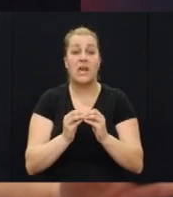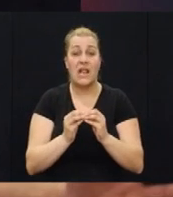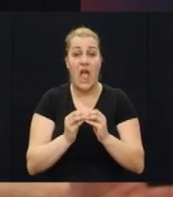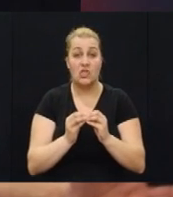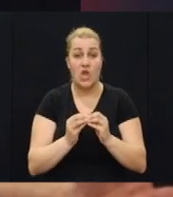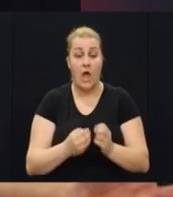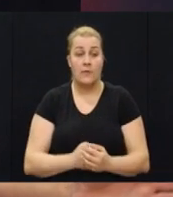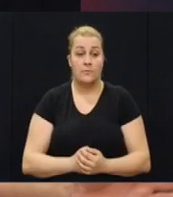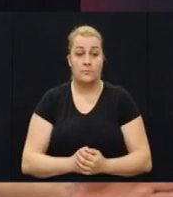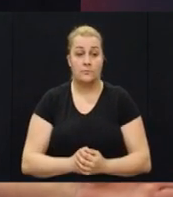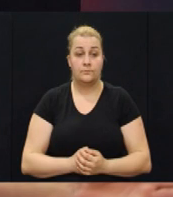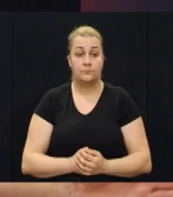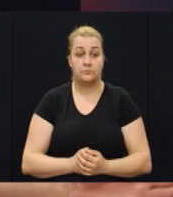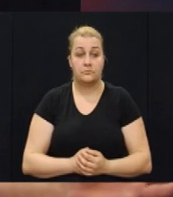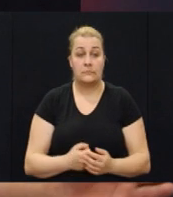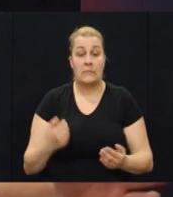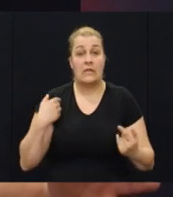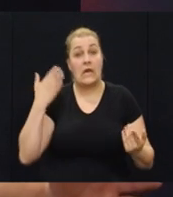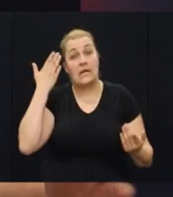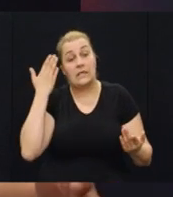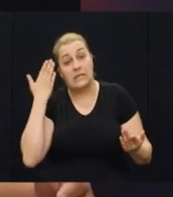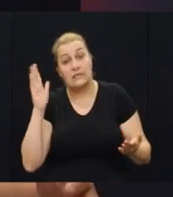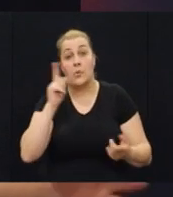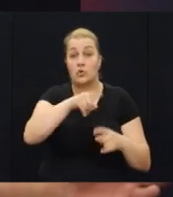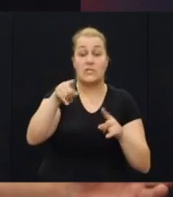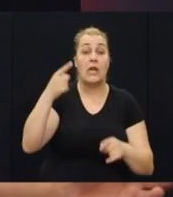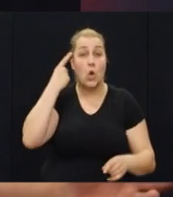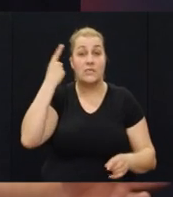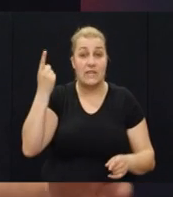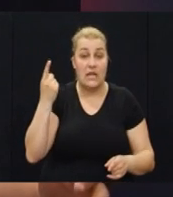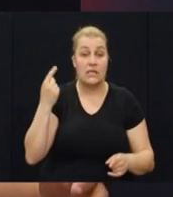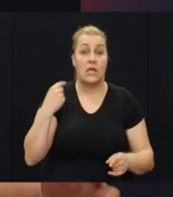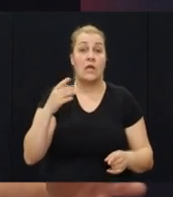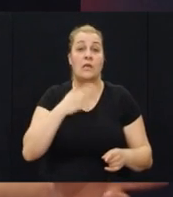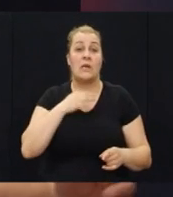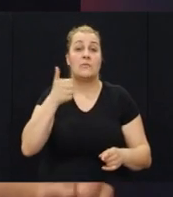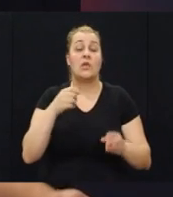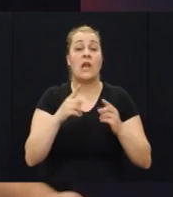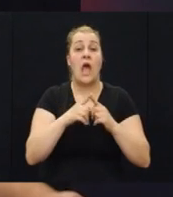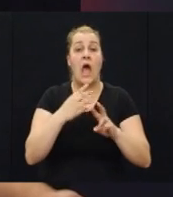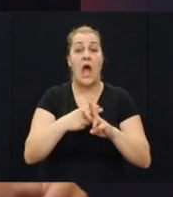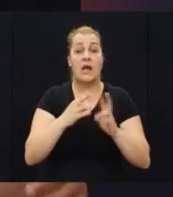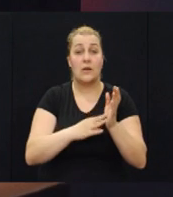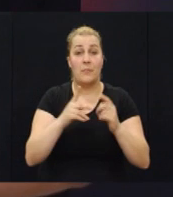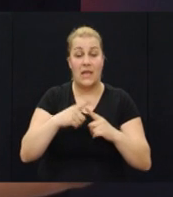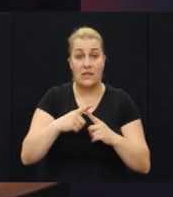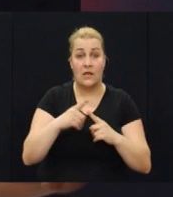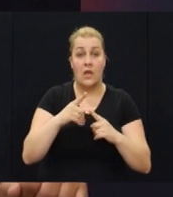koju da li se se go sit nest imali smo jednog Ahmeta Miševića